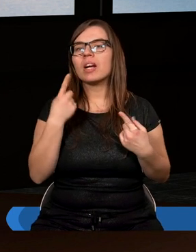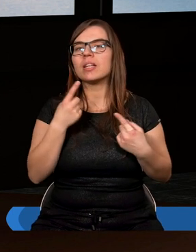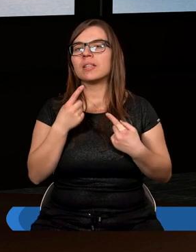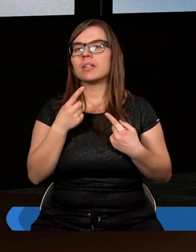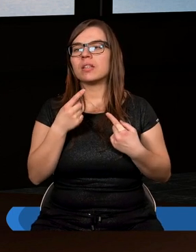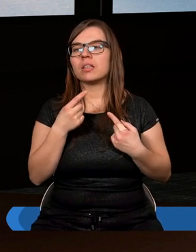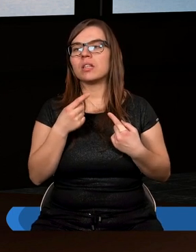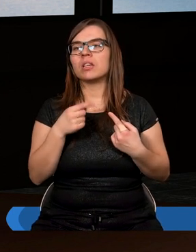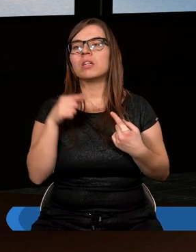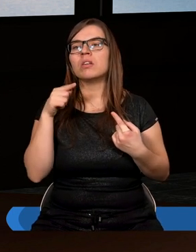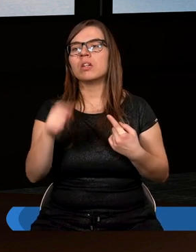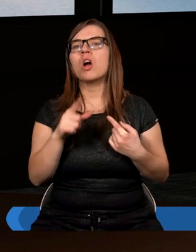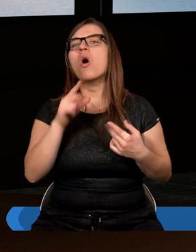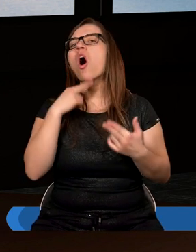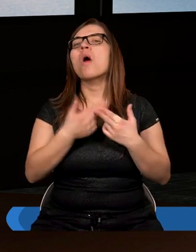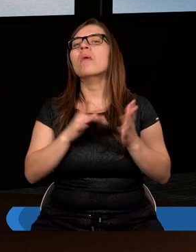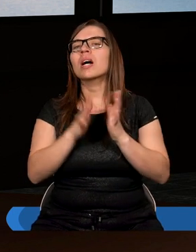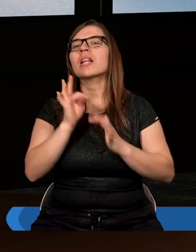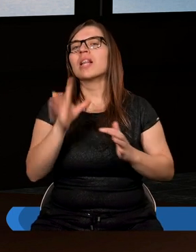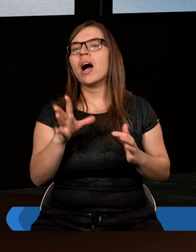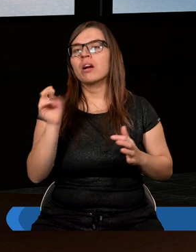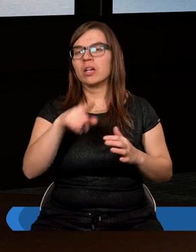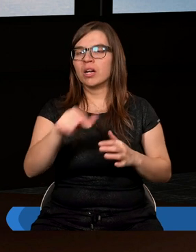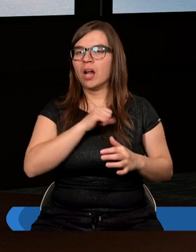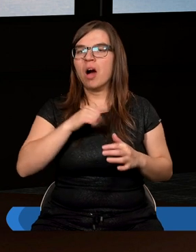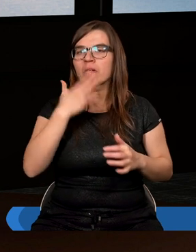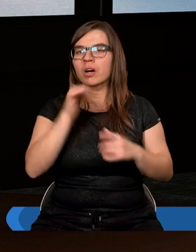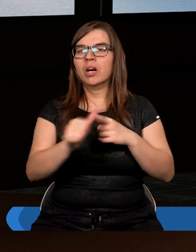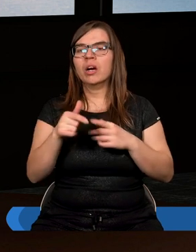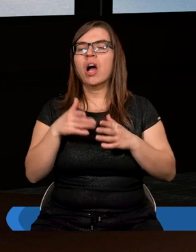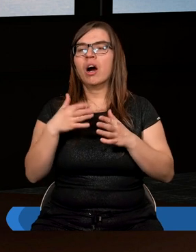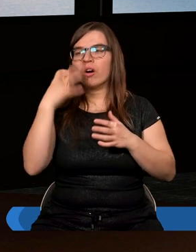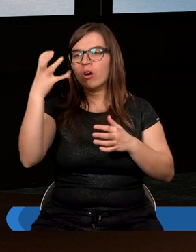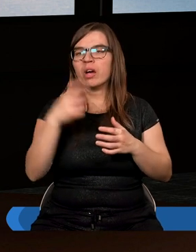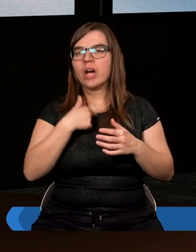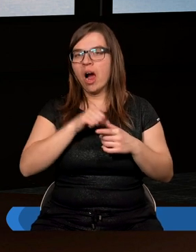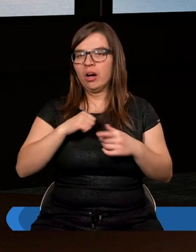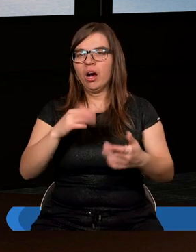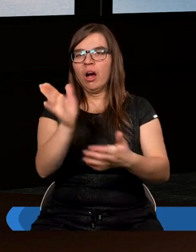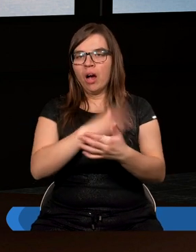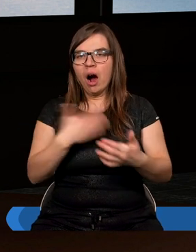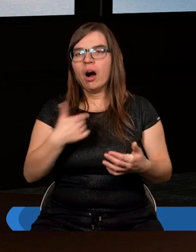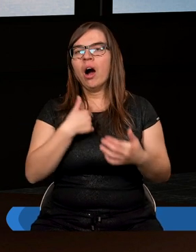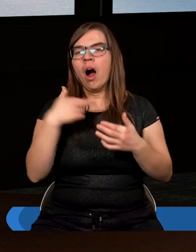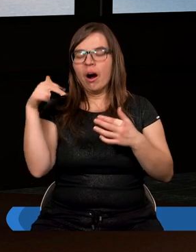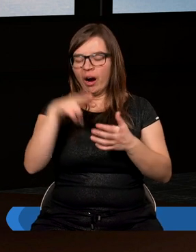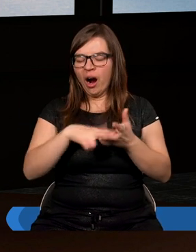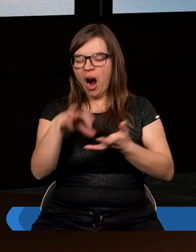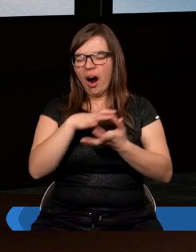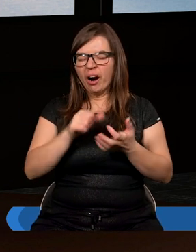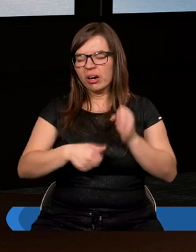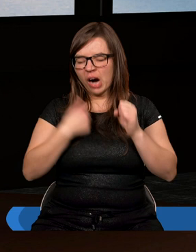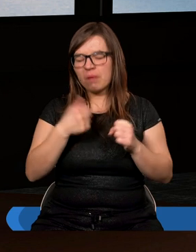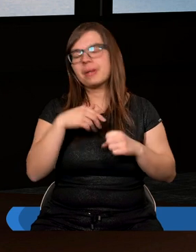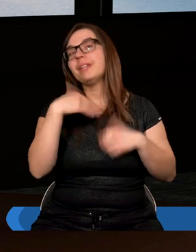też Pan Jezus odpowiedział mu tak, że sam mówisz, że jestem królem. Ja się narodziłem i na to przyszedłem na świat, aby